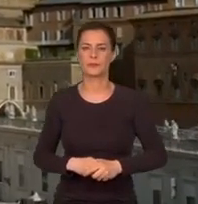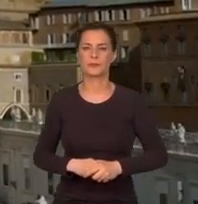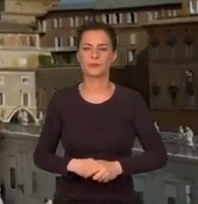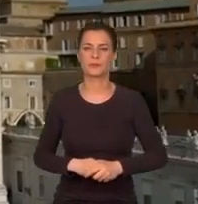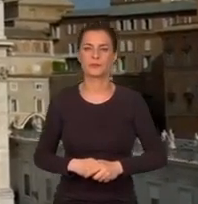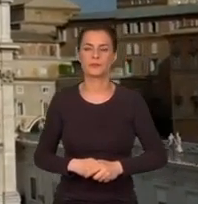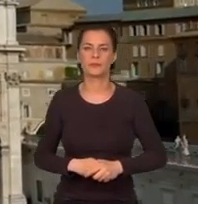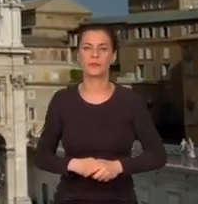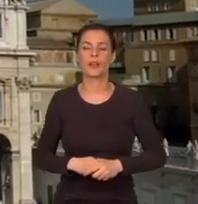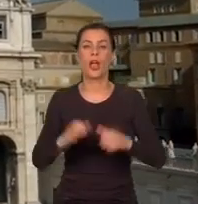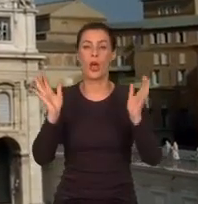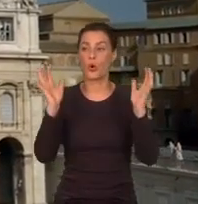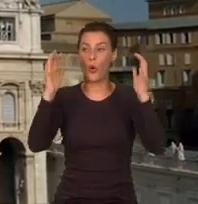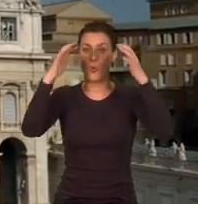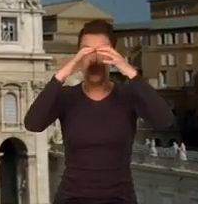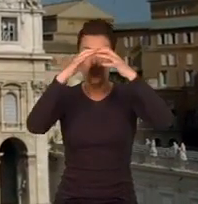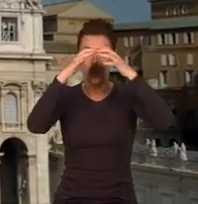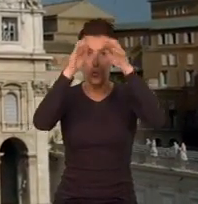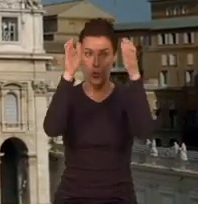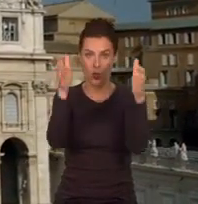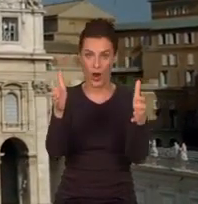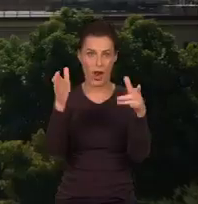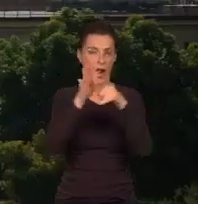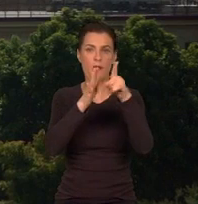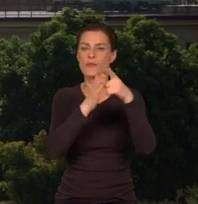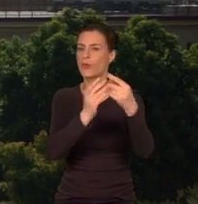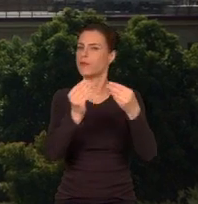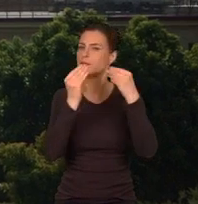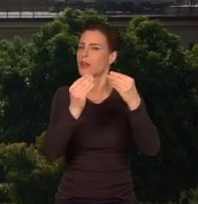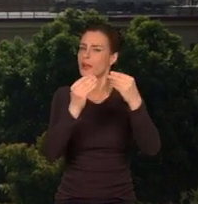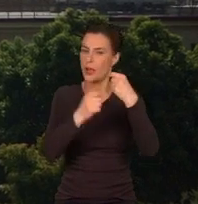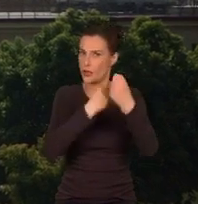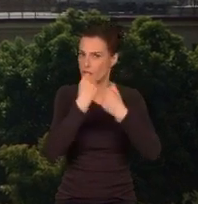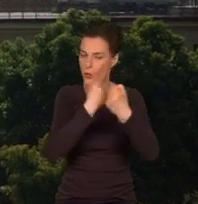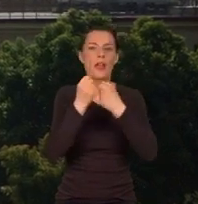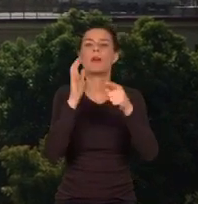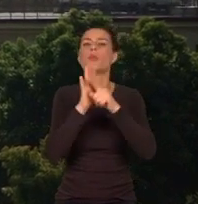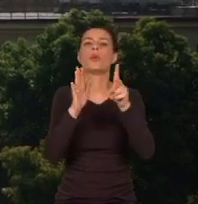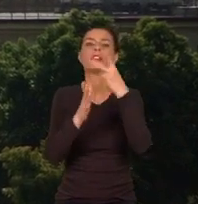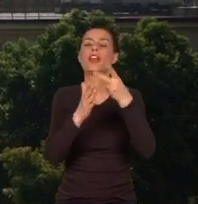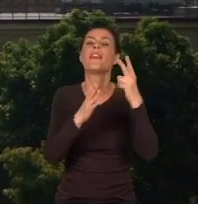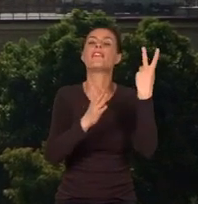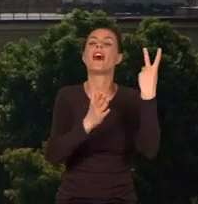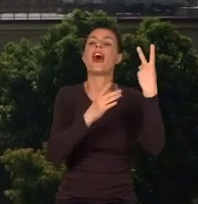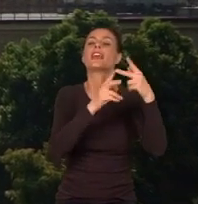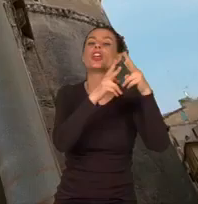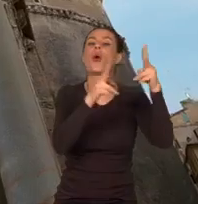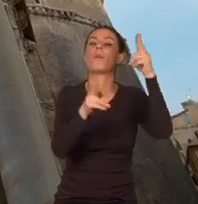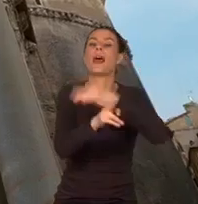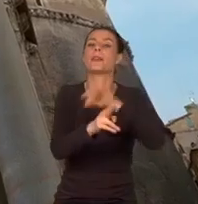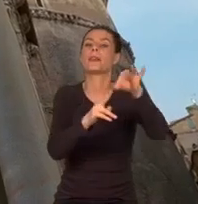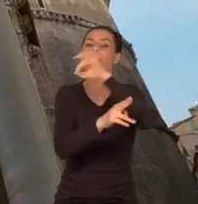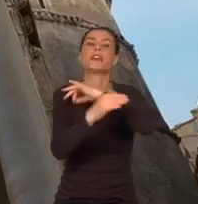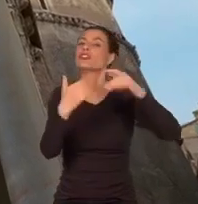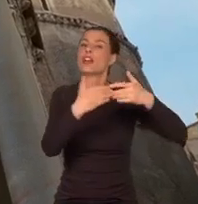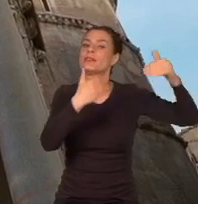Wzorzec Kopuły, inspiracja Bramantego w jego fantastycznym przedsięwzięciu, znajdował się dwa kilometry od Watykana. Był to starożytny